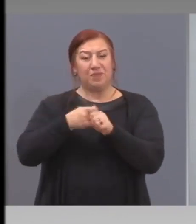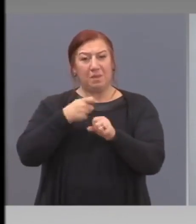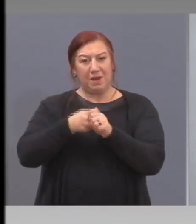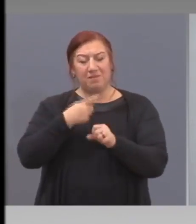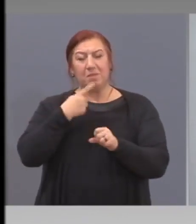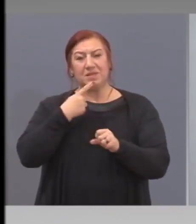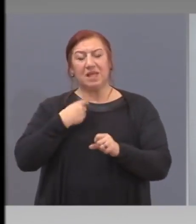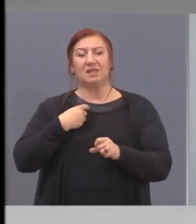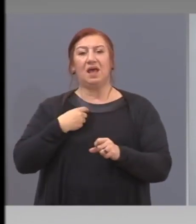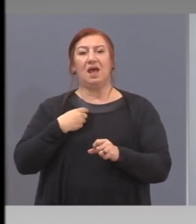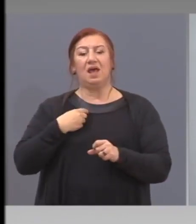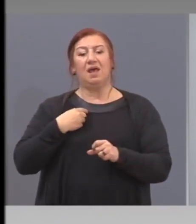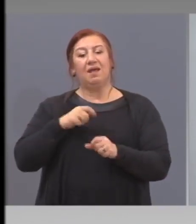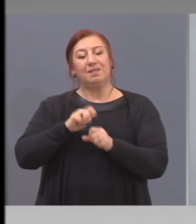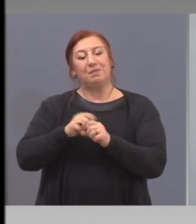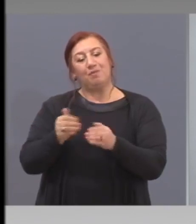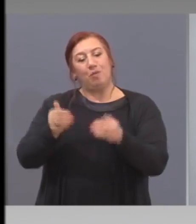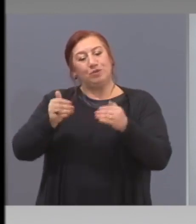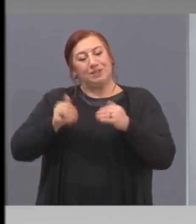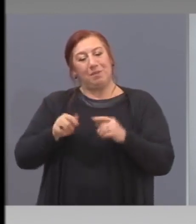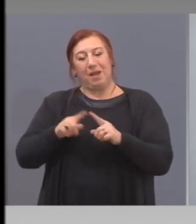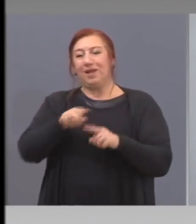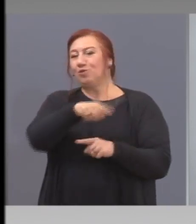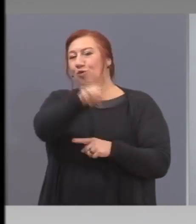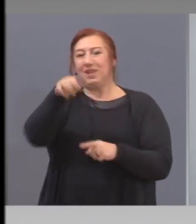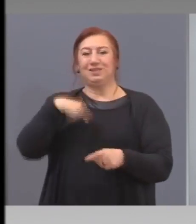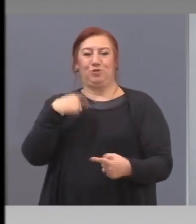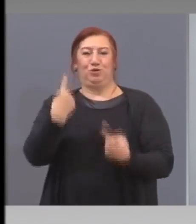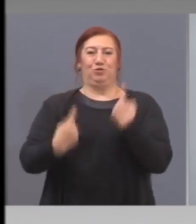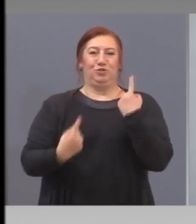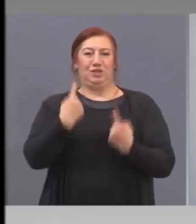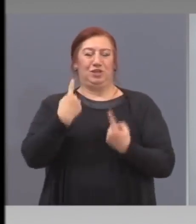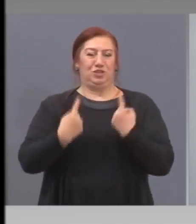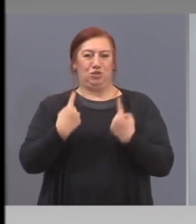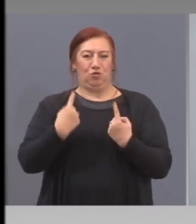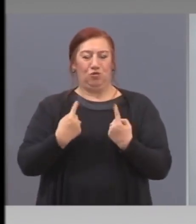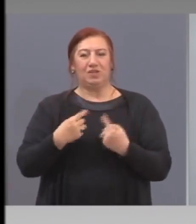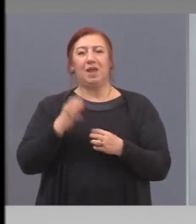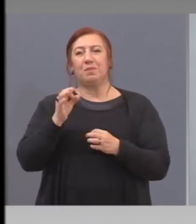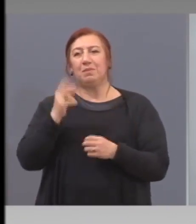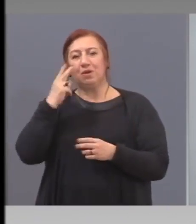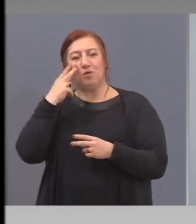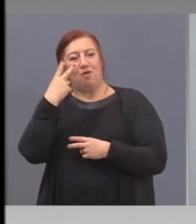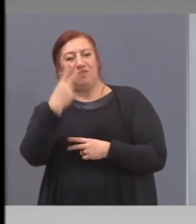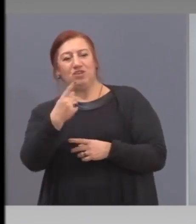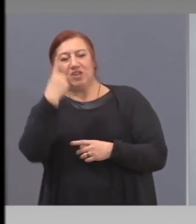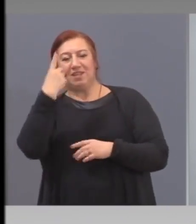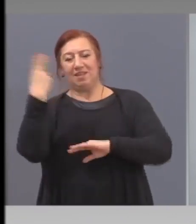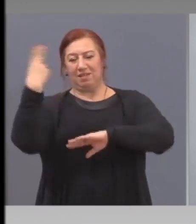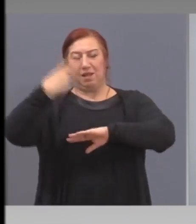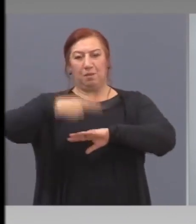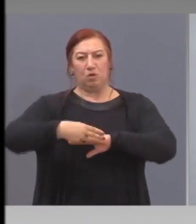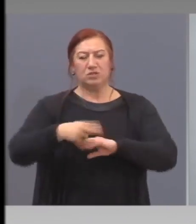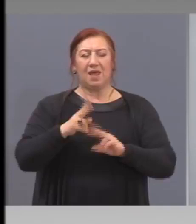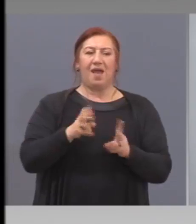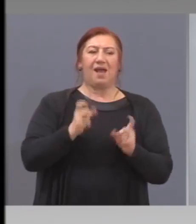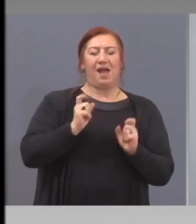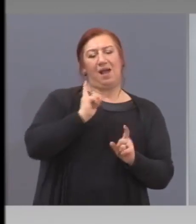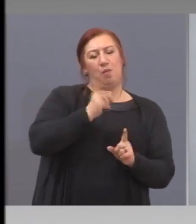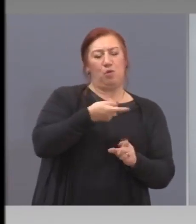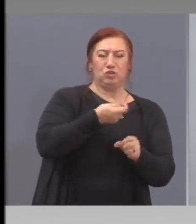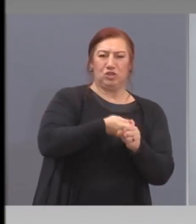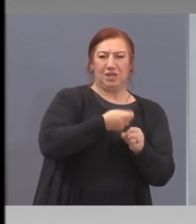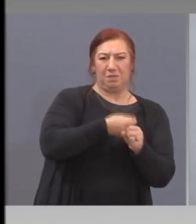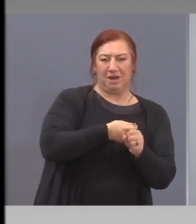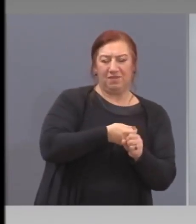шегаджиите, които много, как обиколили, примерно, даден пост. Или как можело, или как били